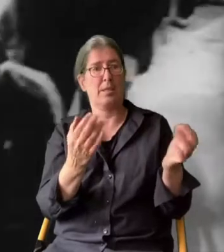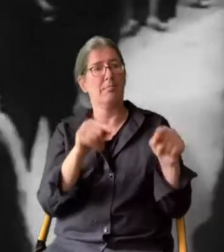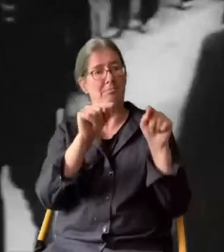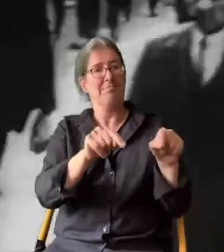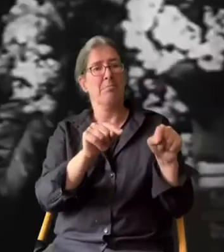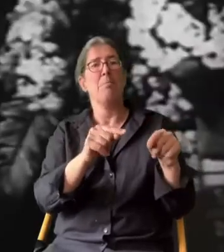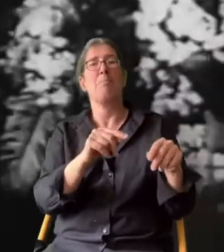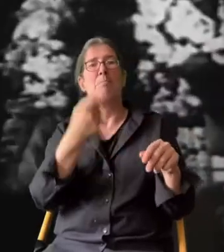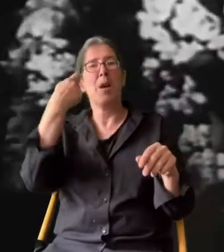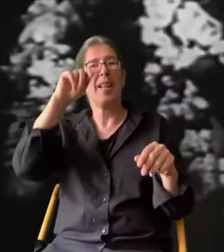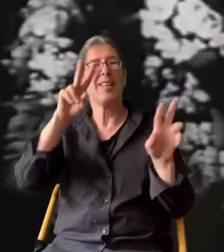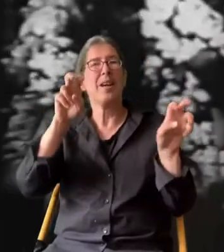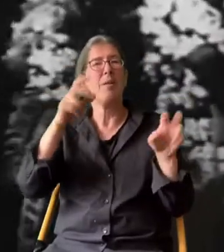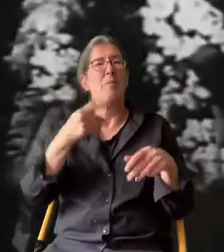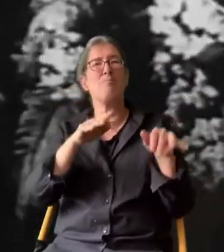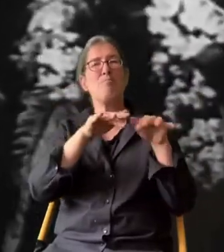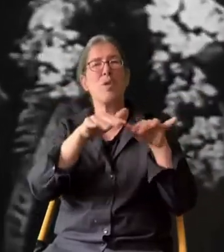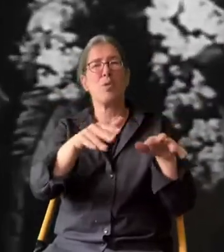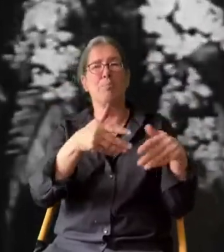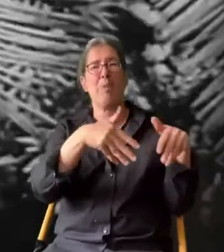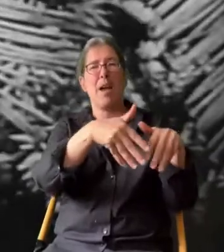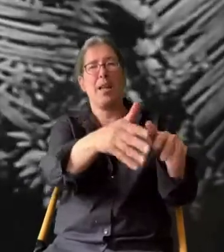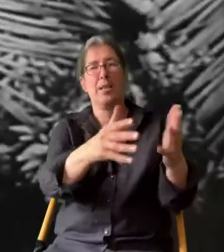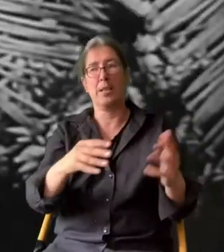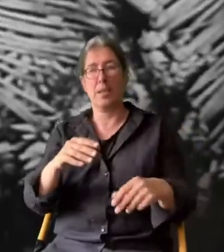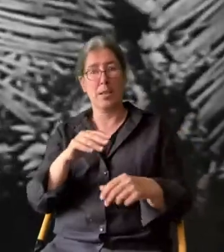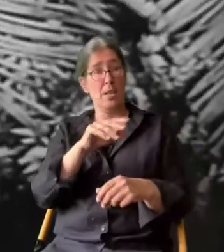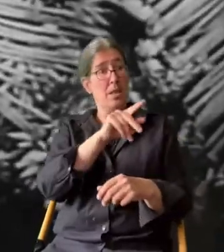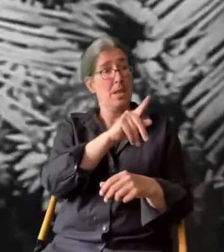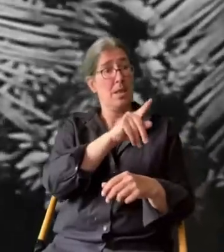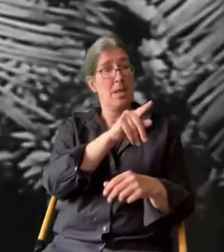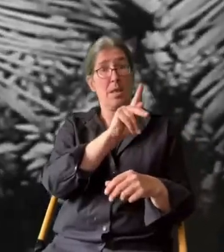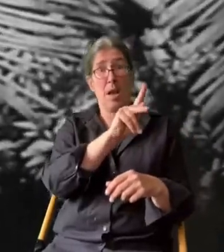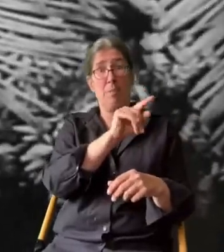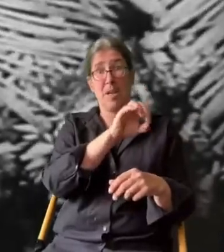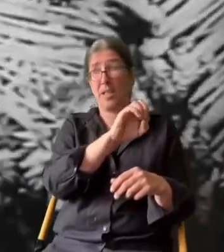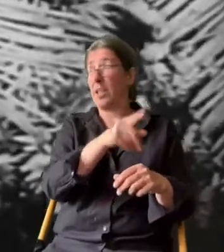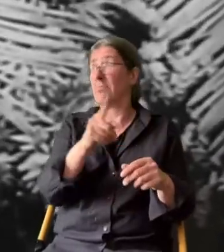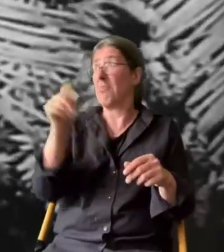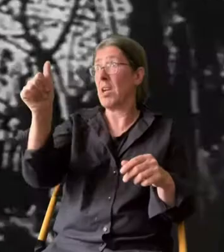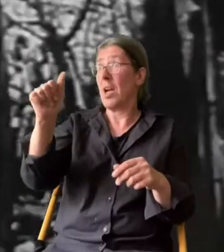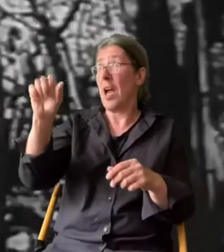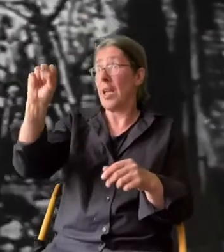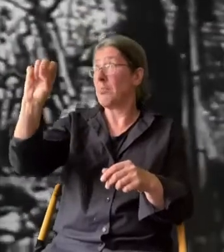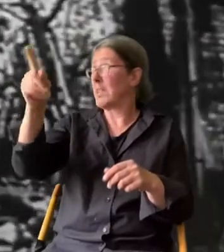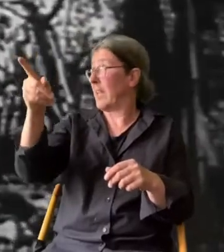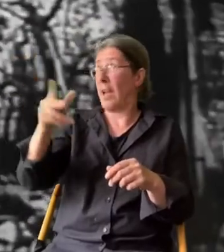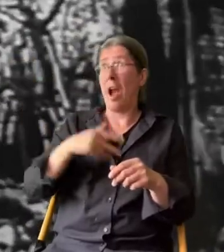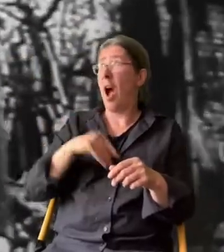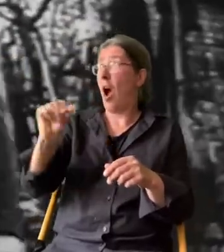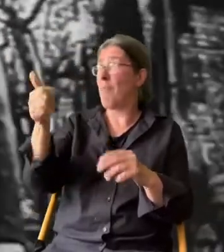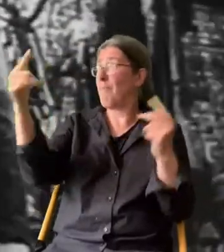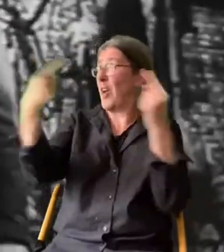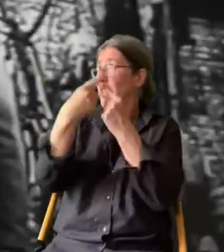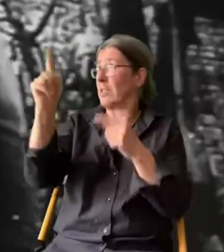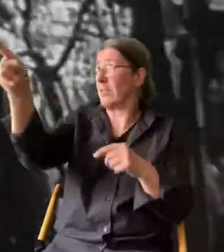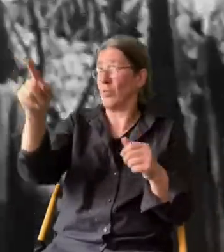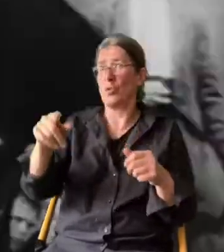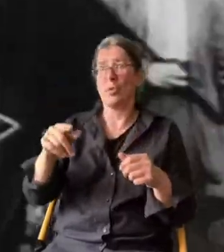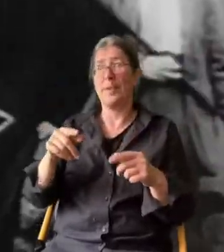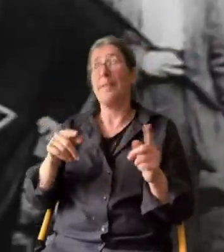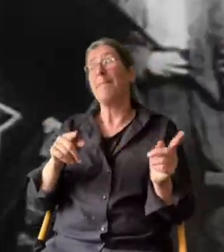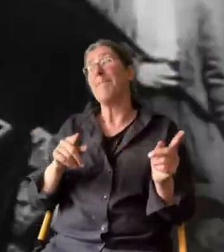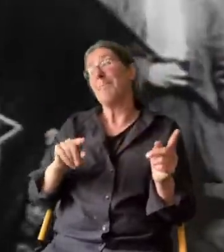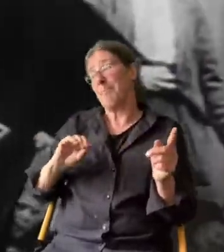als Berliner Blut Mai in die Geschichte ein. Die KPD erklärt die Sozialdemokraten zum Hauptfeind und nennt sie Sozialfaschisten.